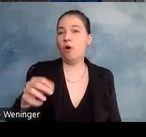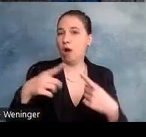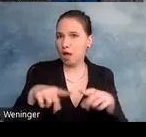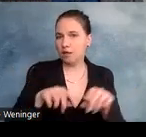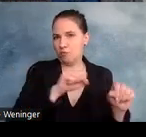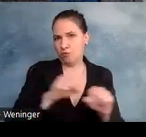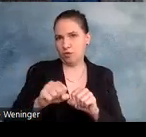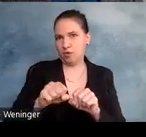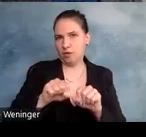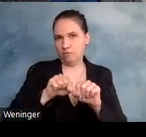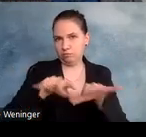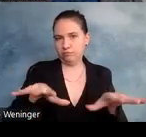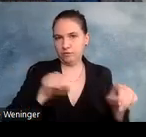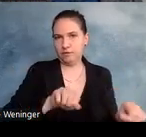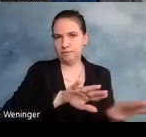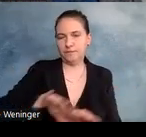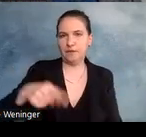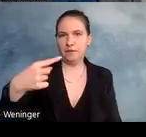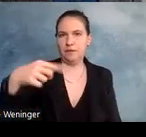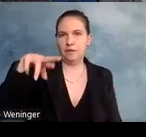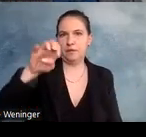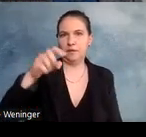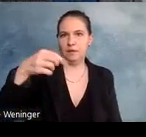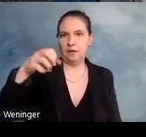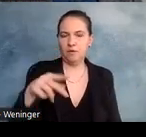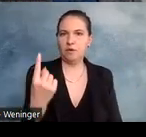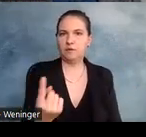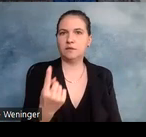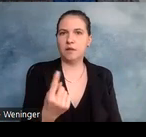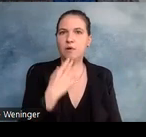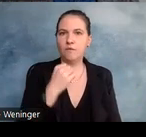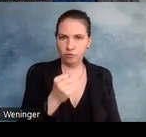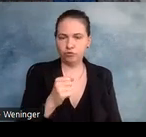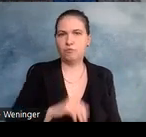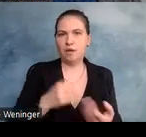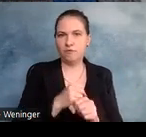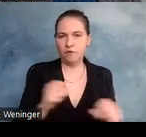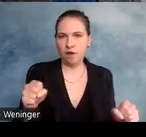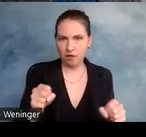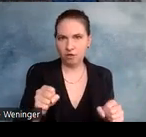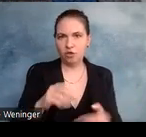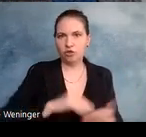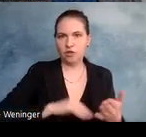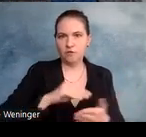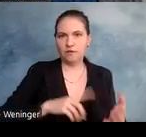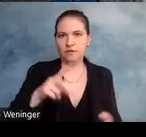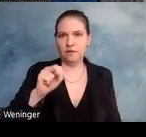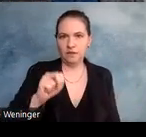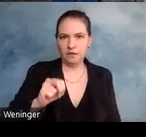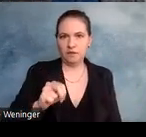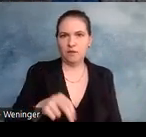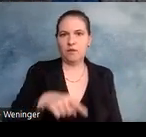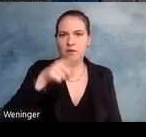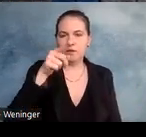Und dann gibt es von Gregor barrierefreie Schriften nach DIN 1450. Das ist oft ein